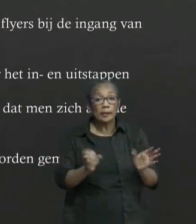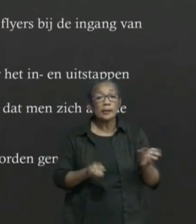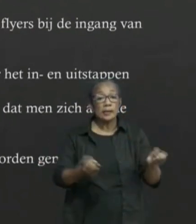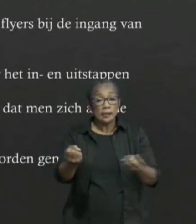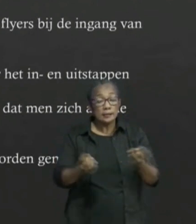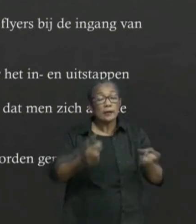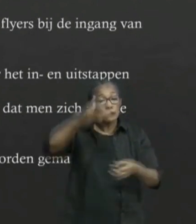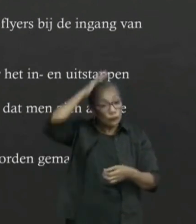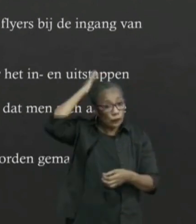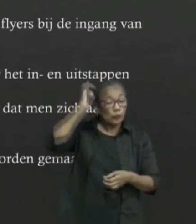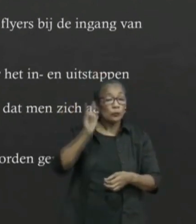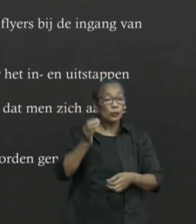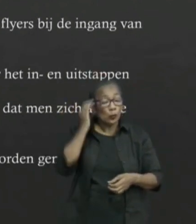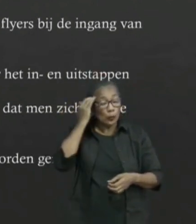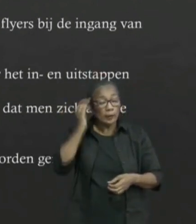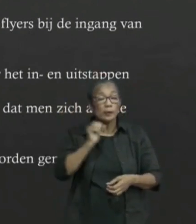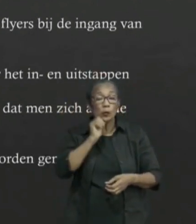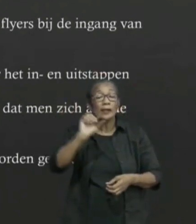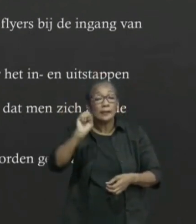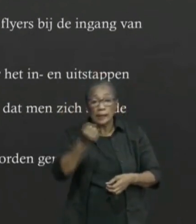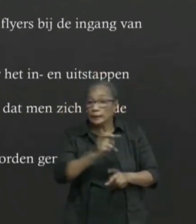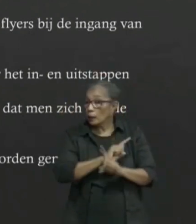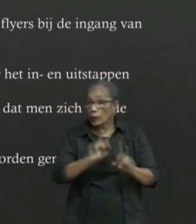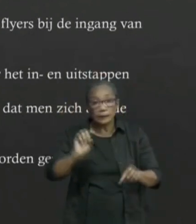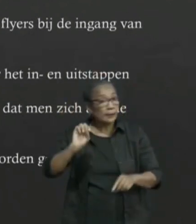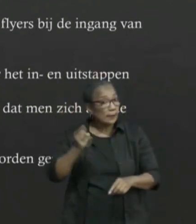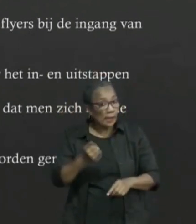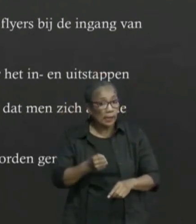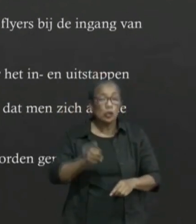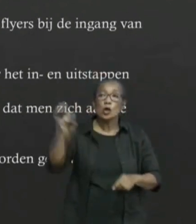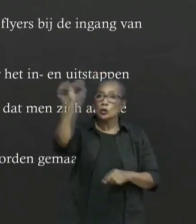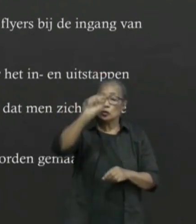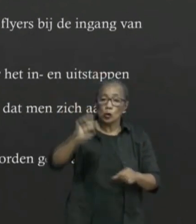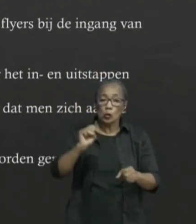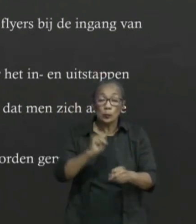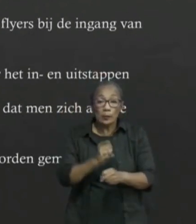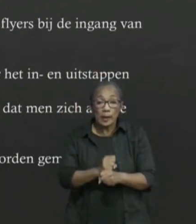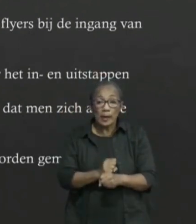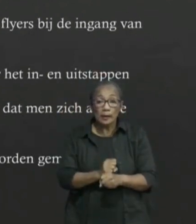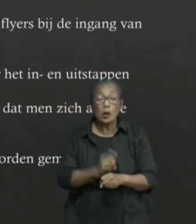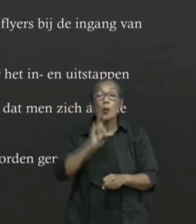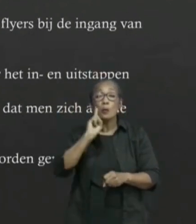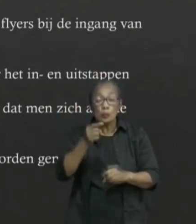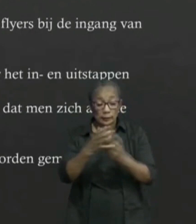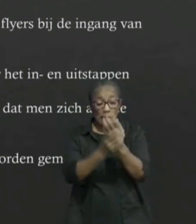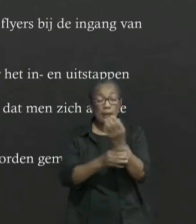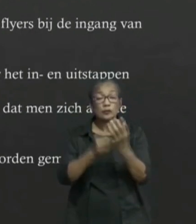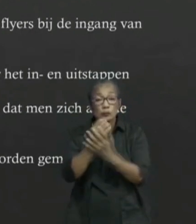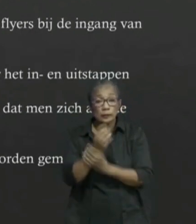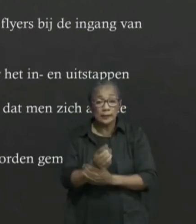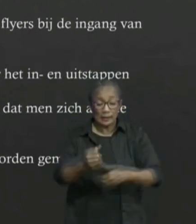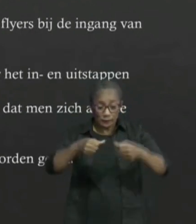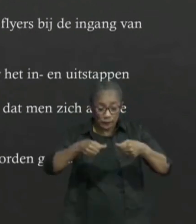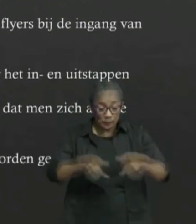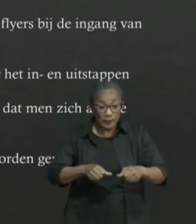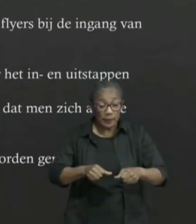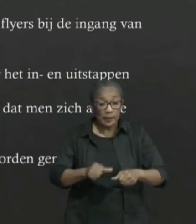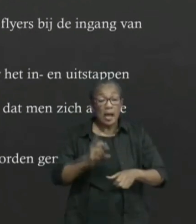niet mag. Bij de schoonmaak van de bussen verplicht handschoen dragen. Tijdens de regen